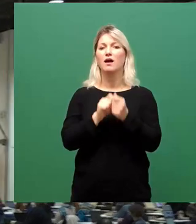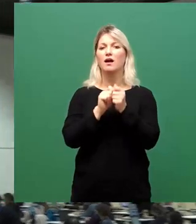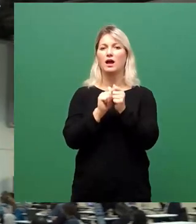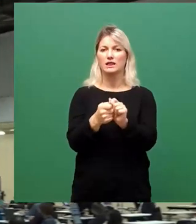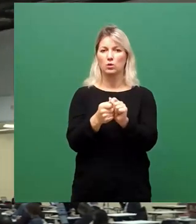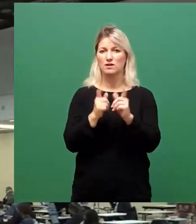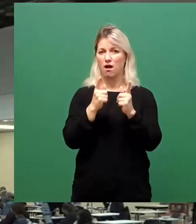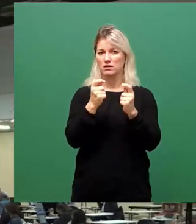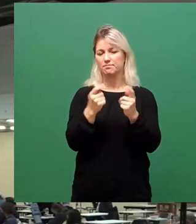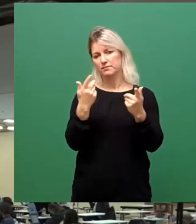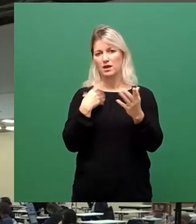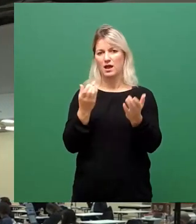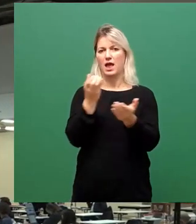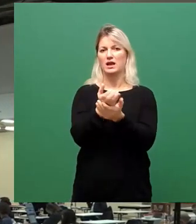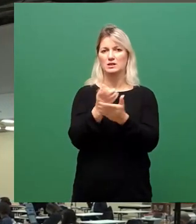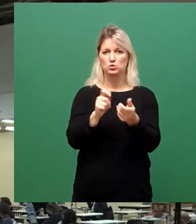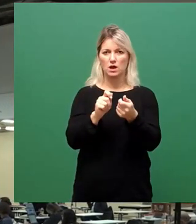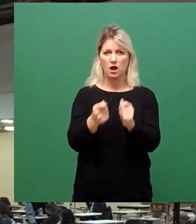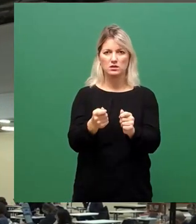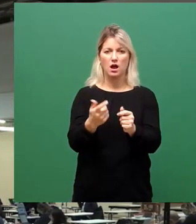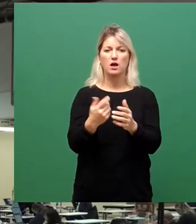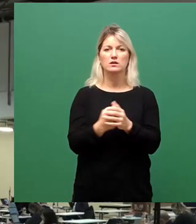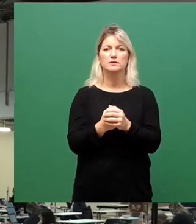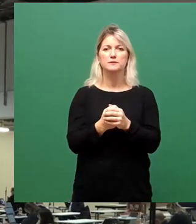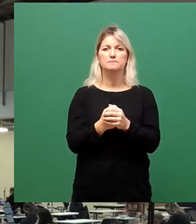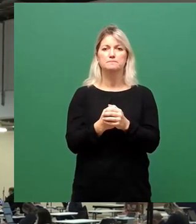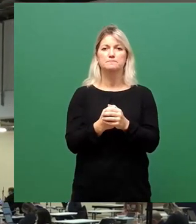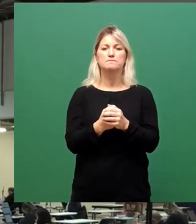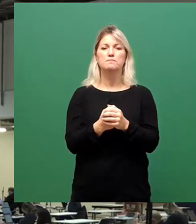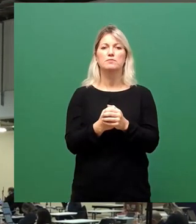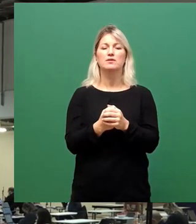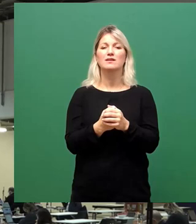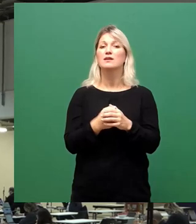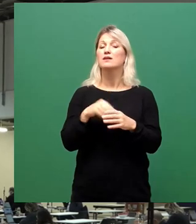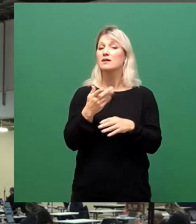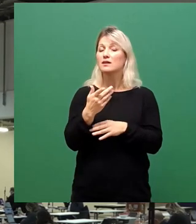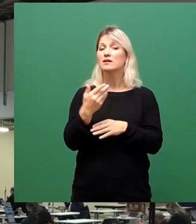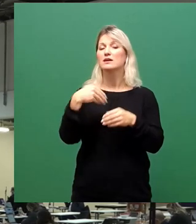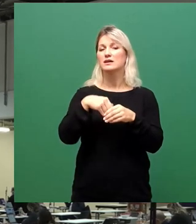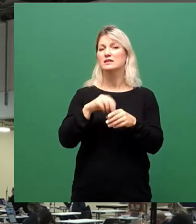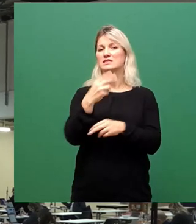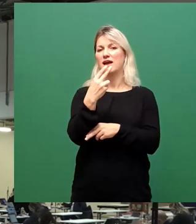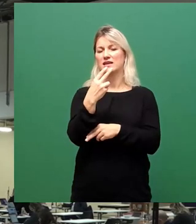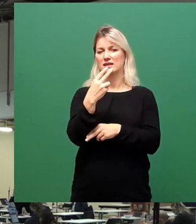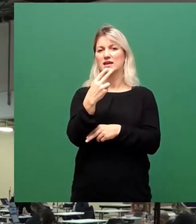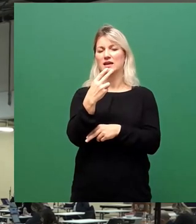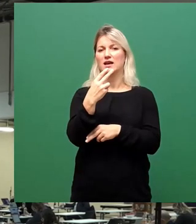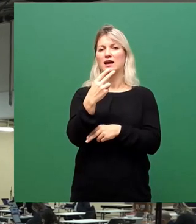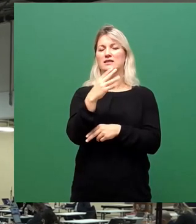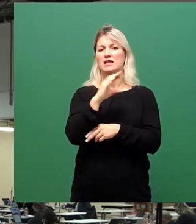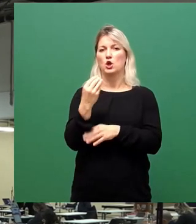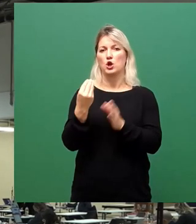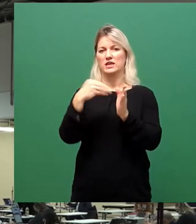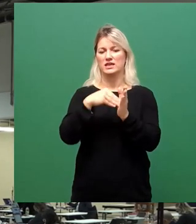Ergänzungsantrag. Einen Punkt 2c neu einzufügen, der lautet neben der